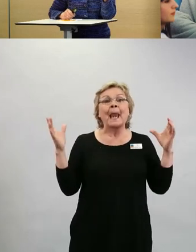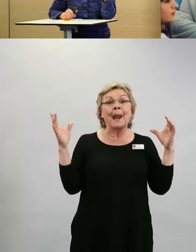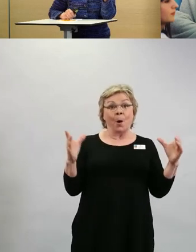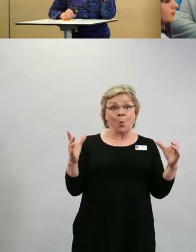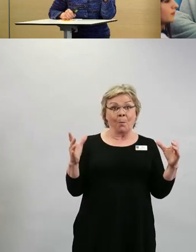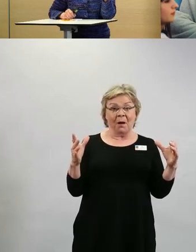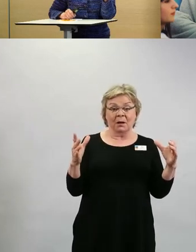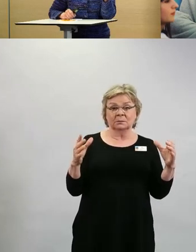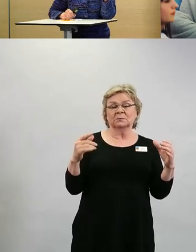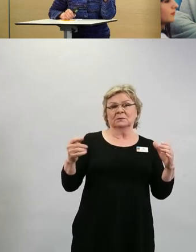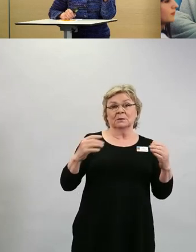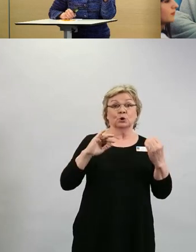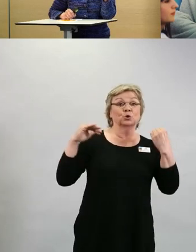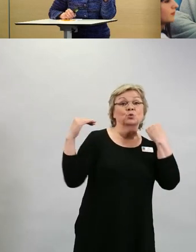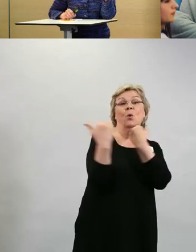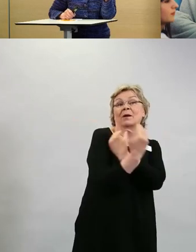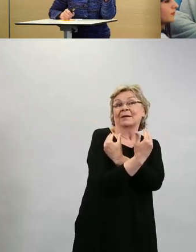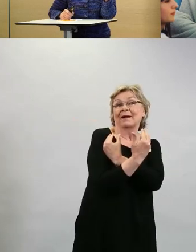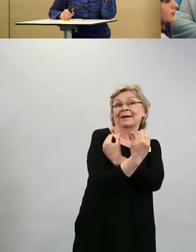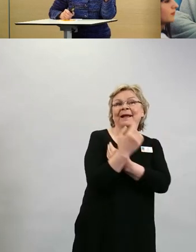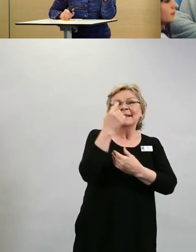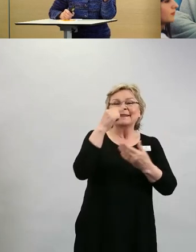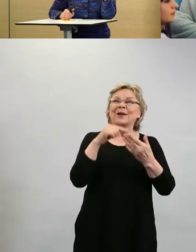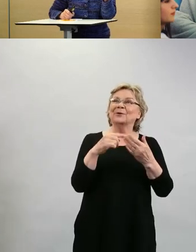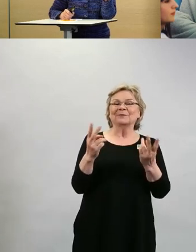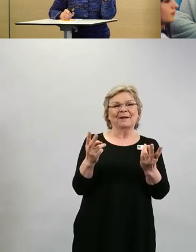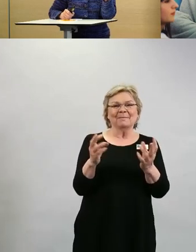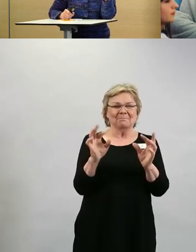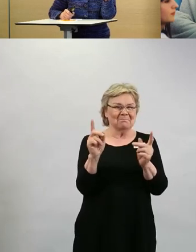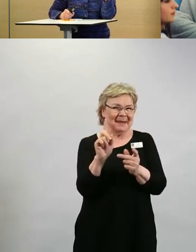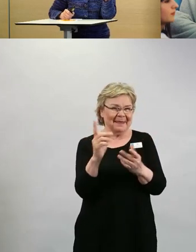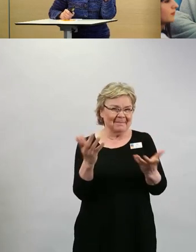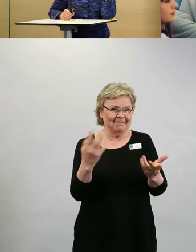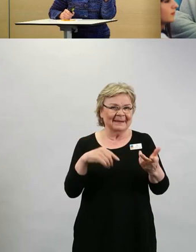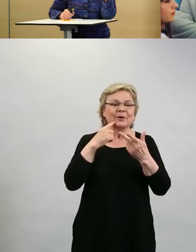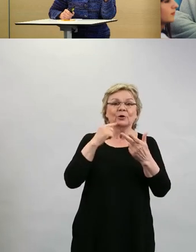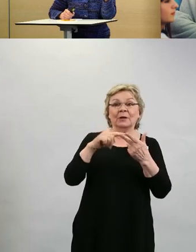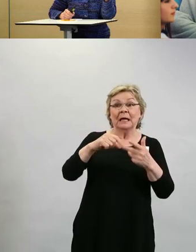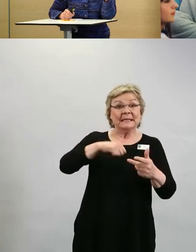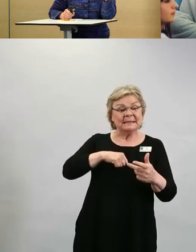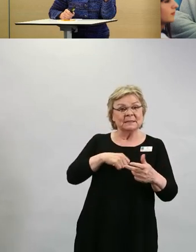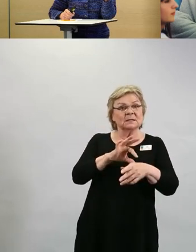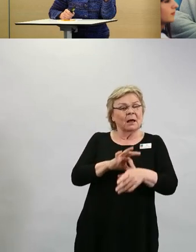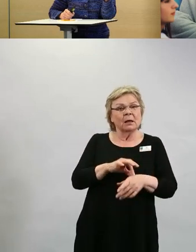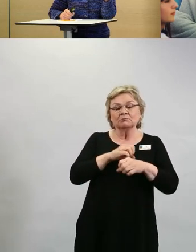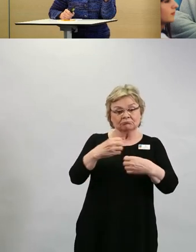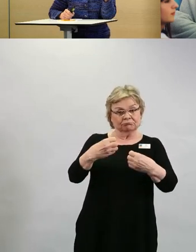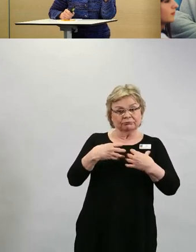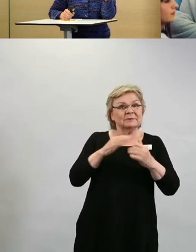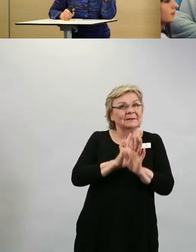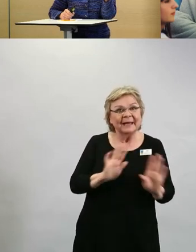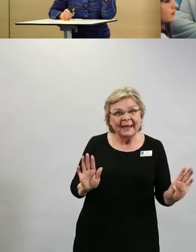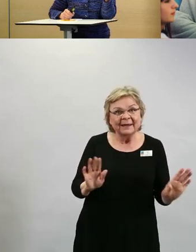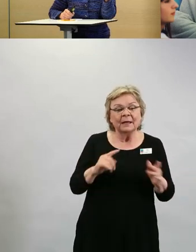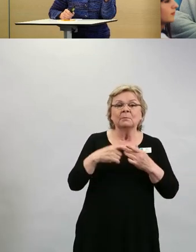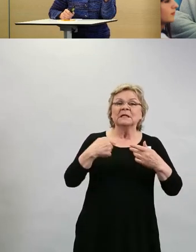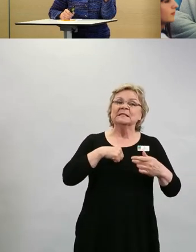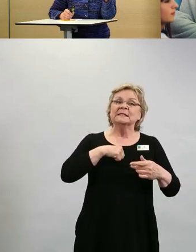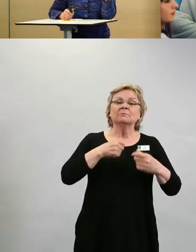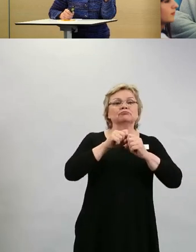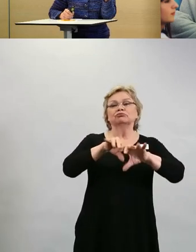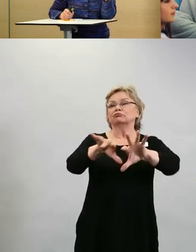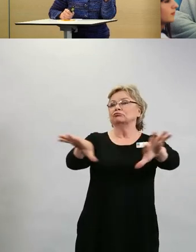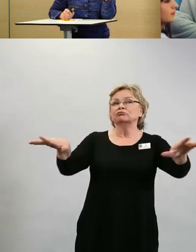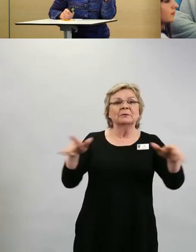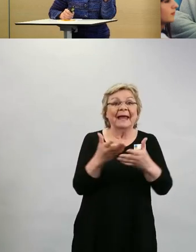Meidän vastaus on se, että suojaat muita kuin et itse infektoidu ja sairastu koronaan, etkä eritä virusta, eli tartuntaketjuja ei